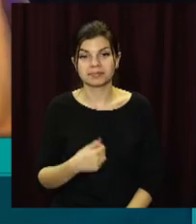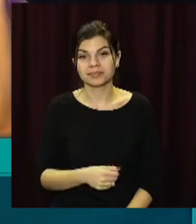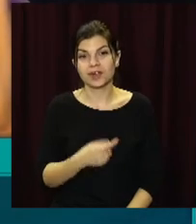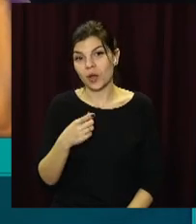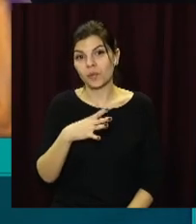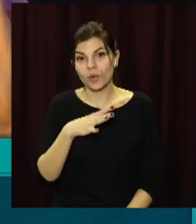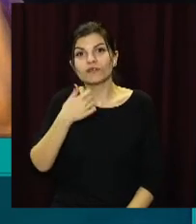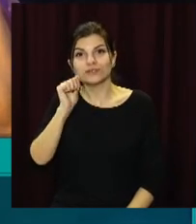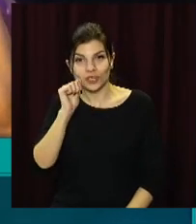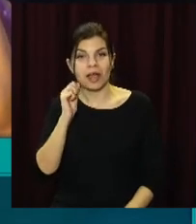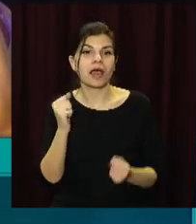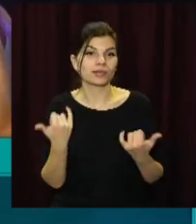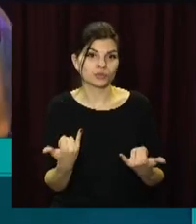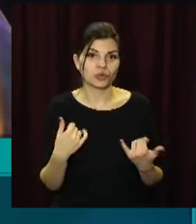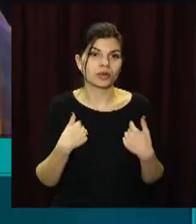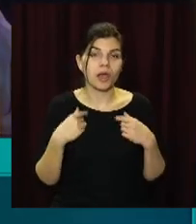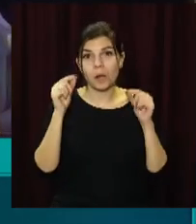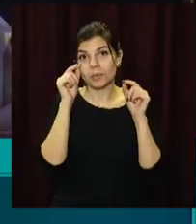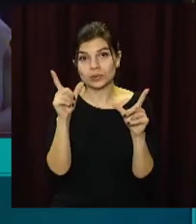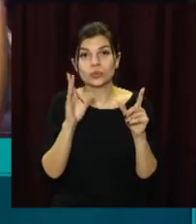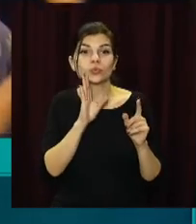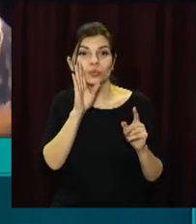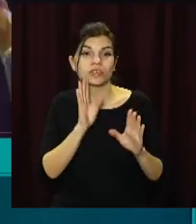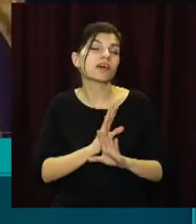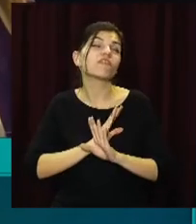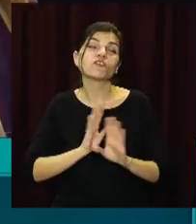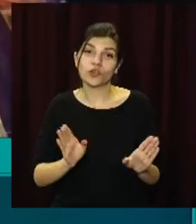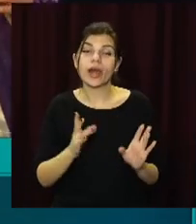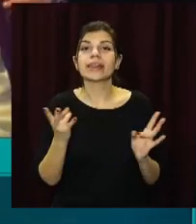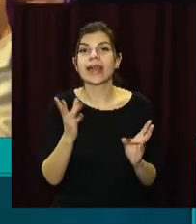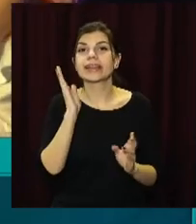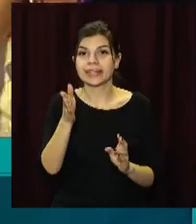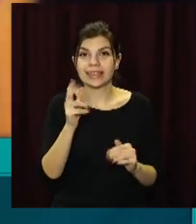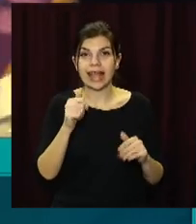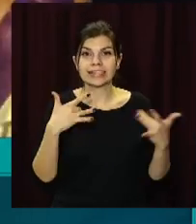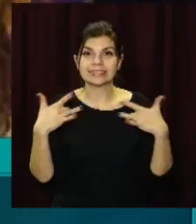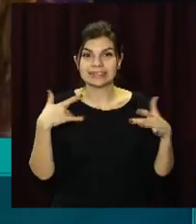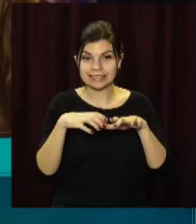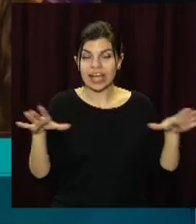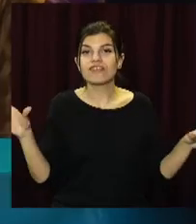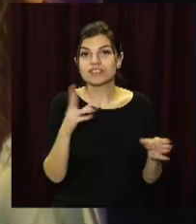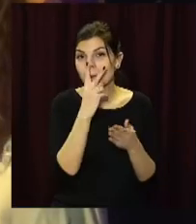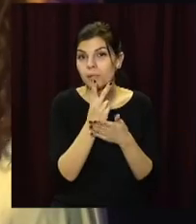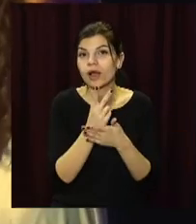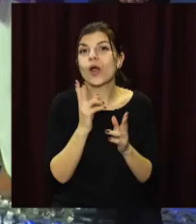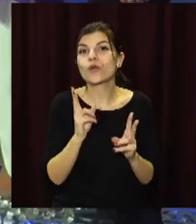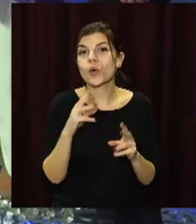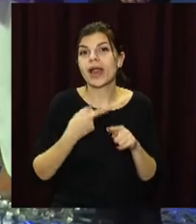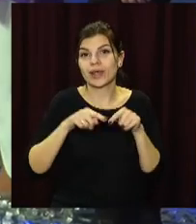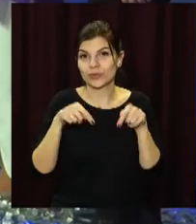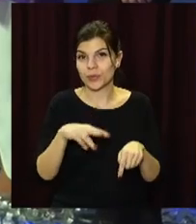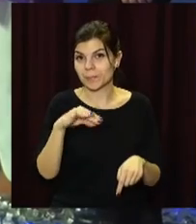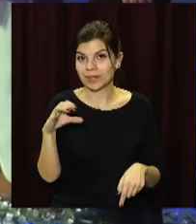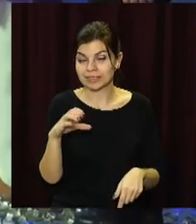було. Він був вчора, а сьогодні я так проснулася, думаю, все, потрібно йти на сцену, всім показати, хто «Віцеміс».